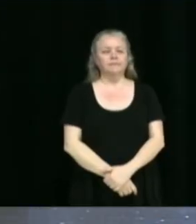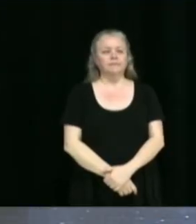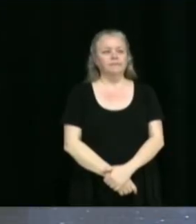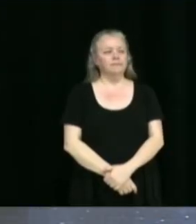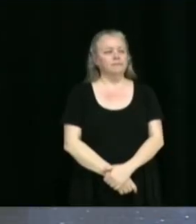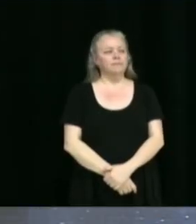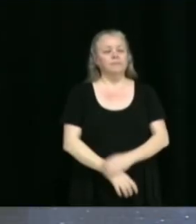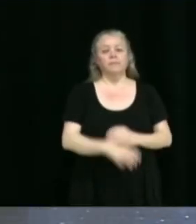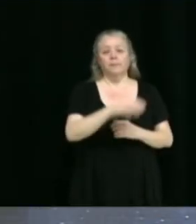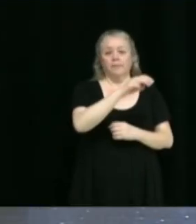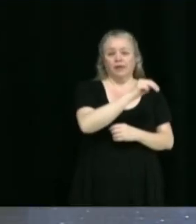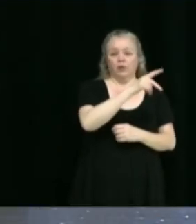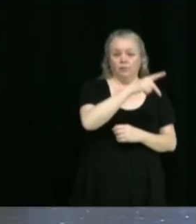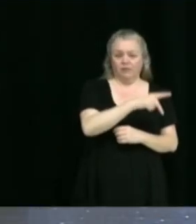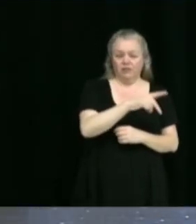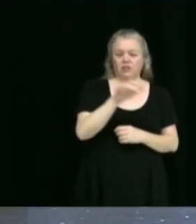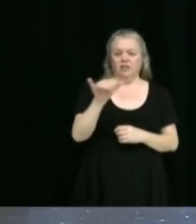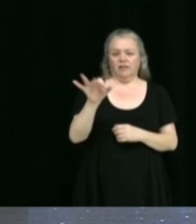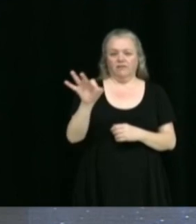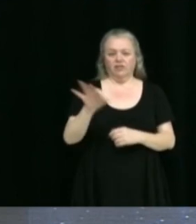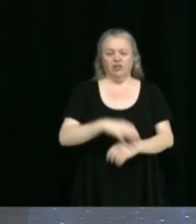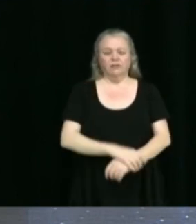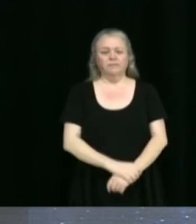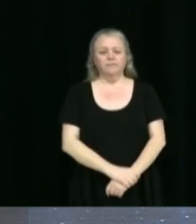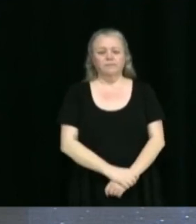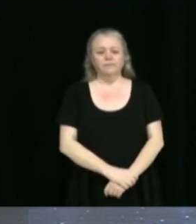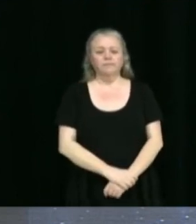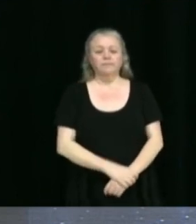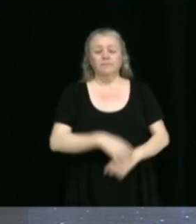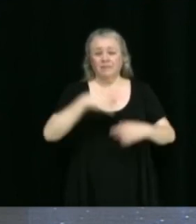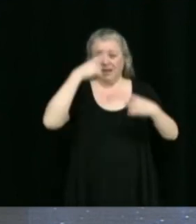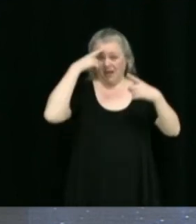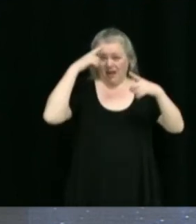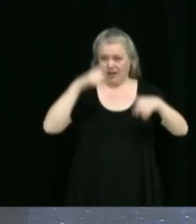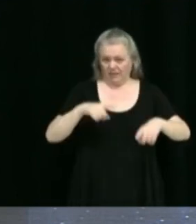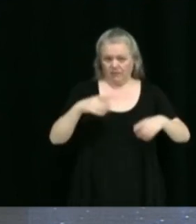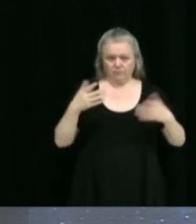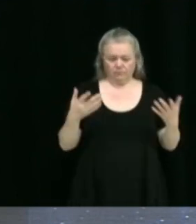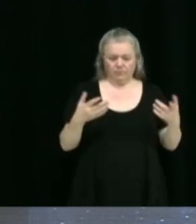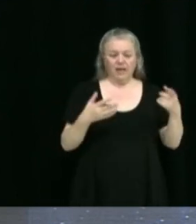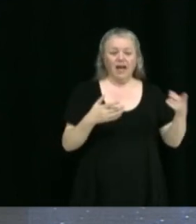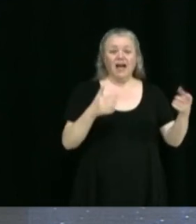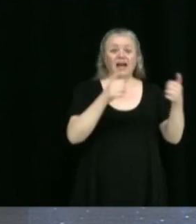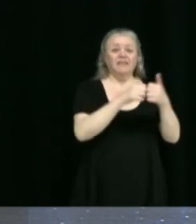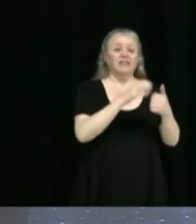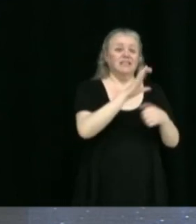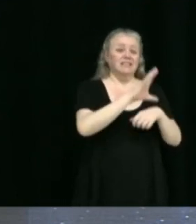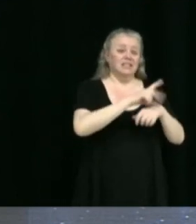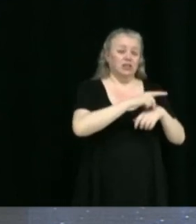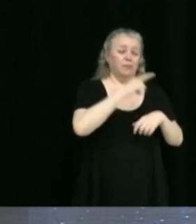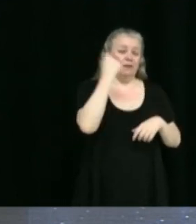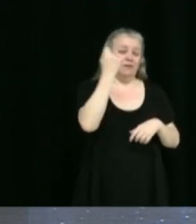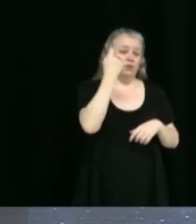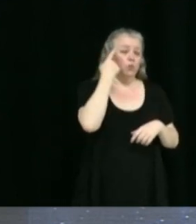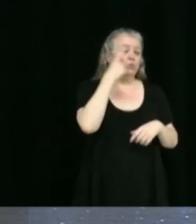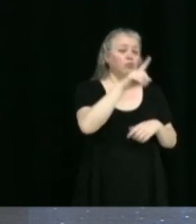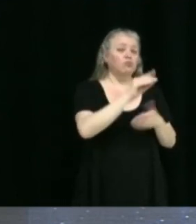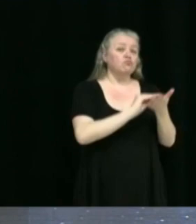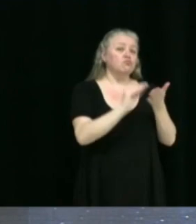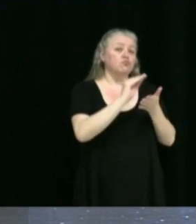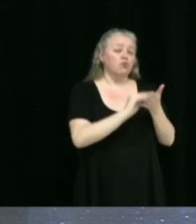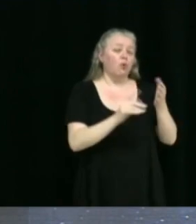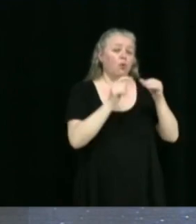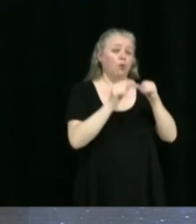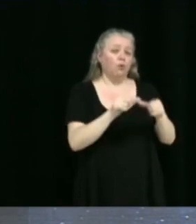Michael Pavancher, Yannick Fréchette. Entente à intervenir avec le cégep de Victoriaville pour des travaux de réaménagement des bureaux situés au